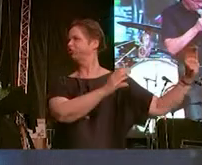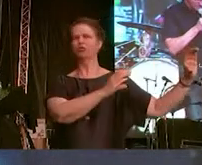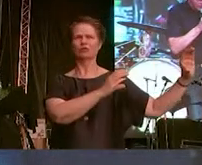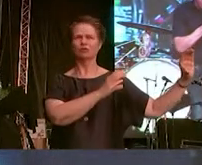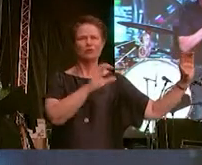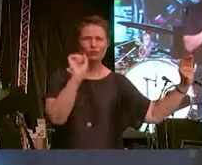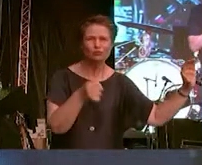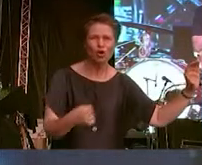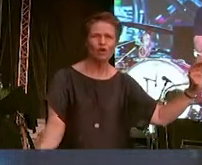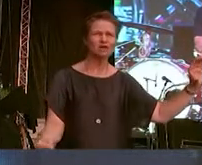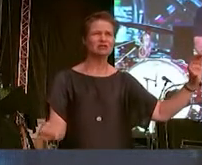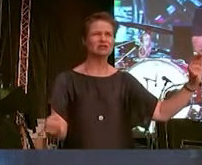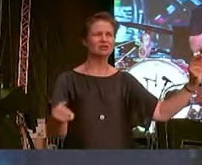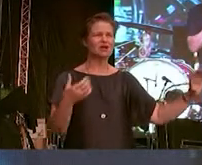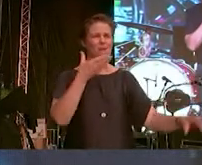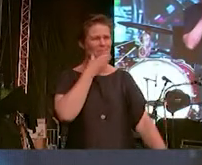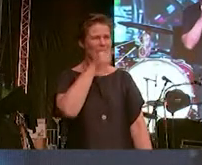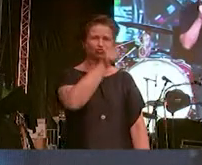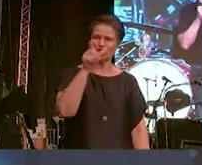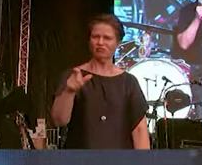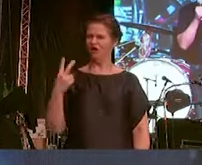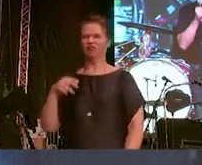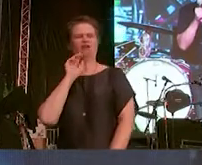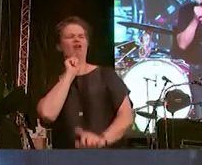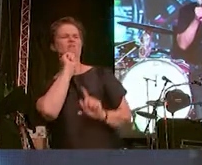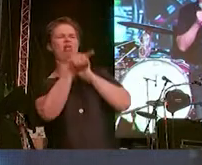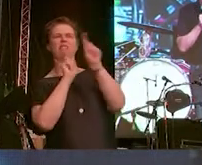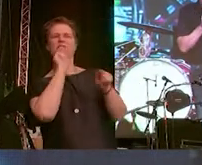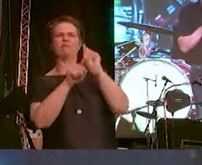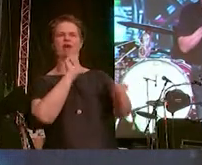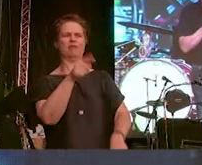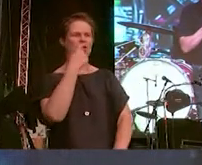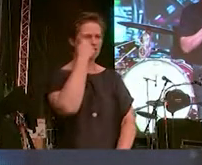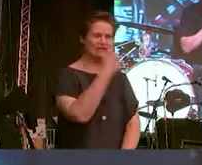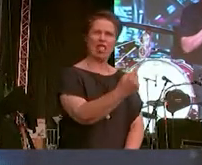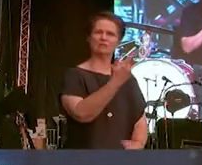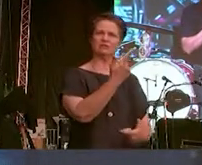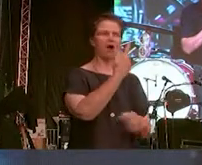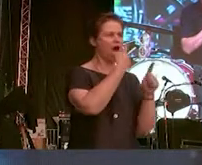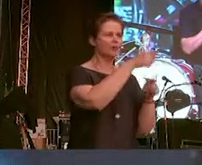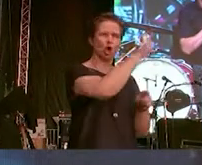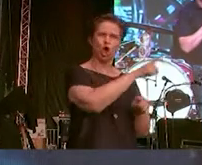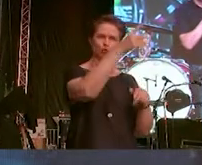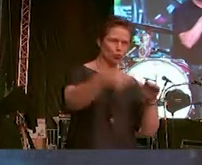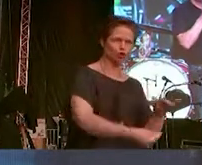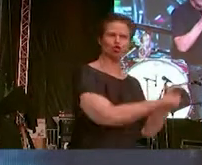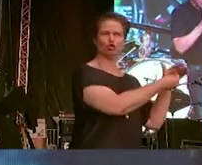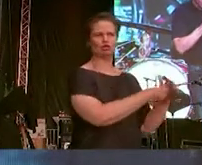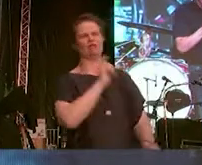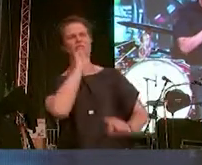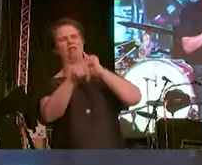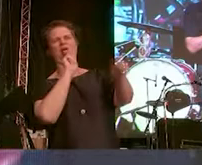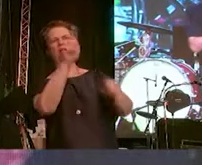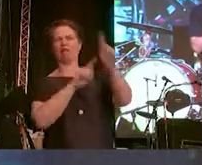finde es unerträglich, dass Menschen sich beschimpfen lassen müssen, wenn sie sich auf die Seite von Minderheiten stellen. Und ich finde